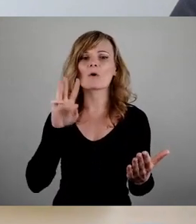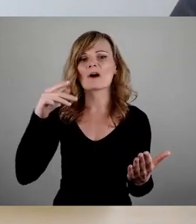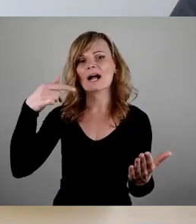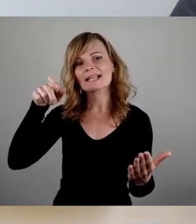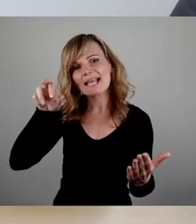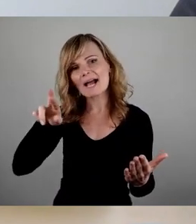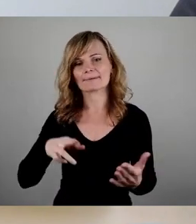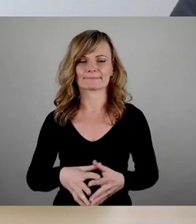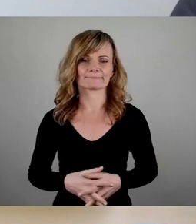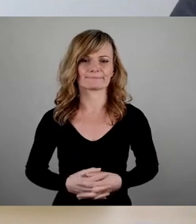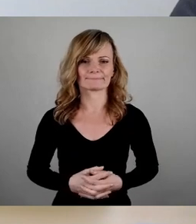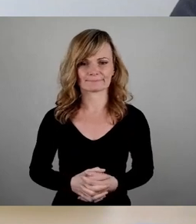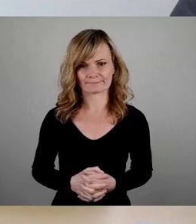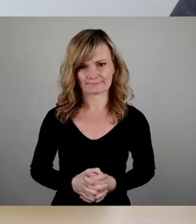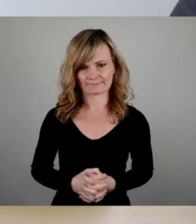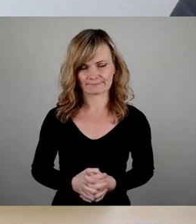Bitte schön.